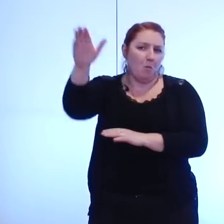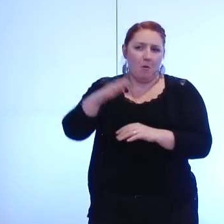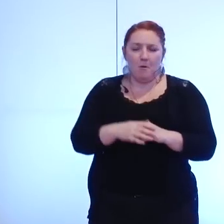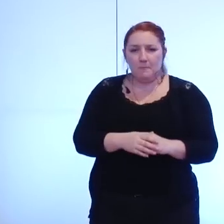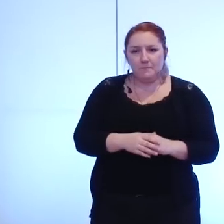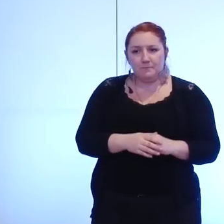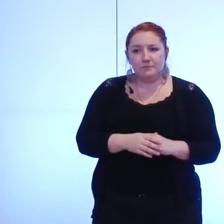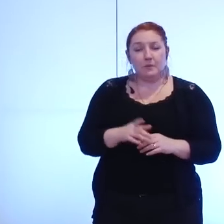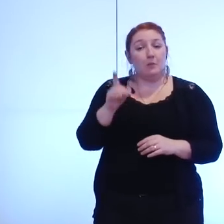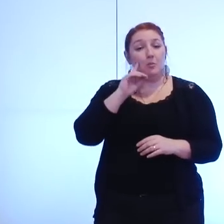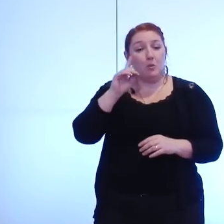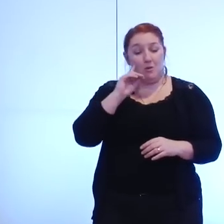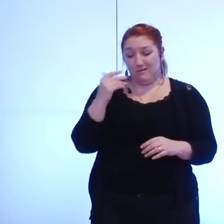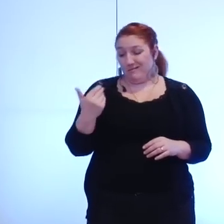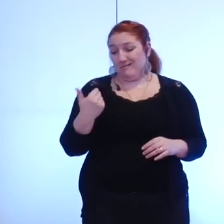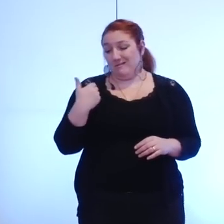qui a été engagée